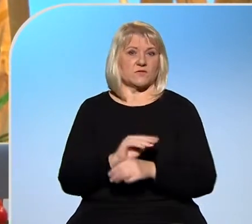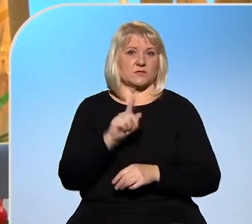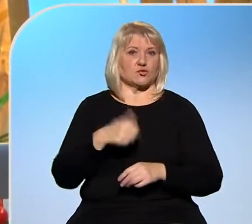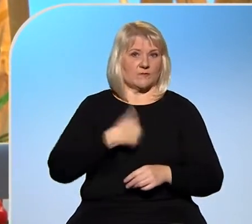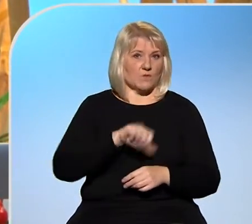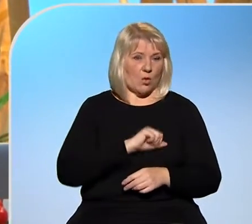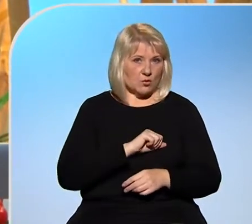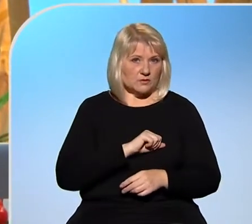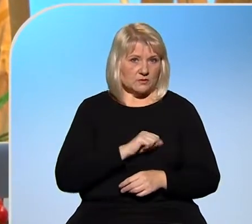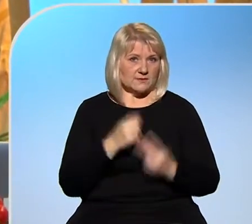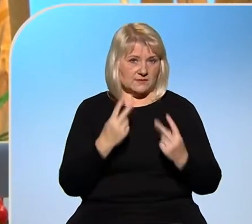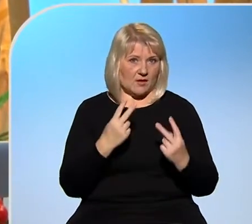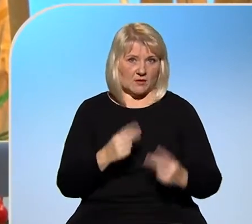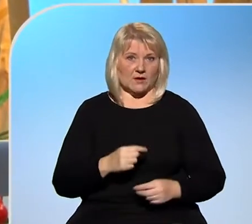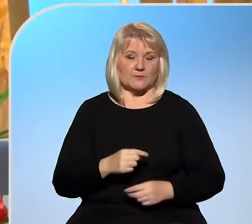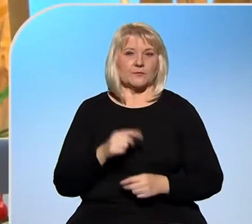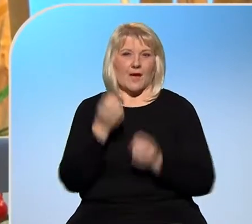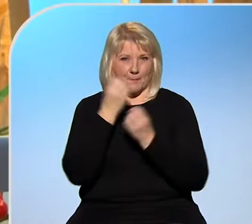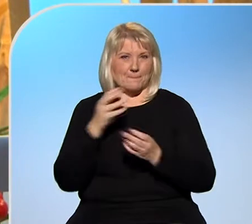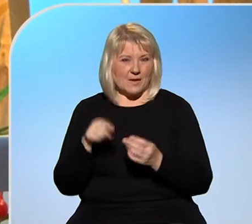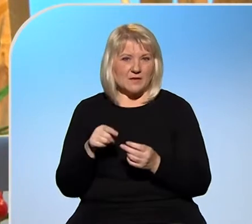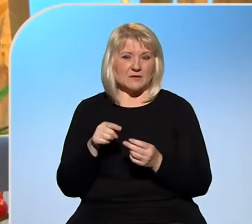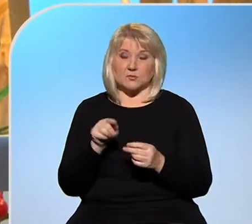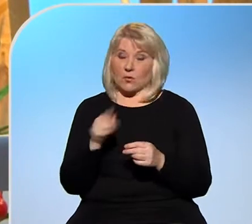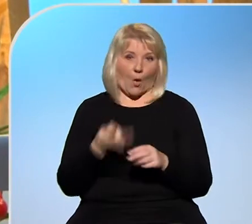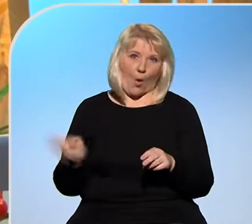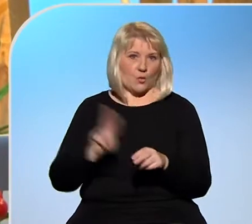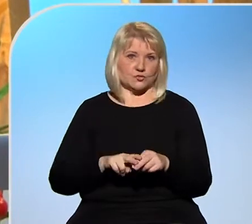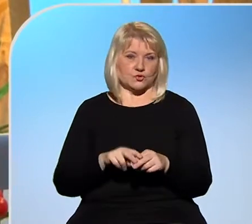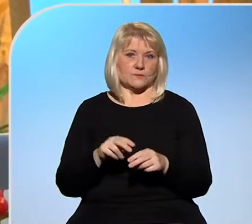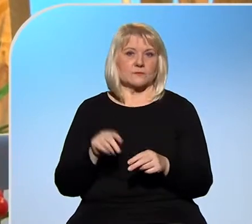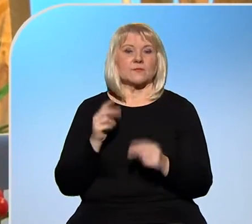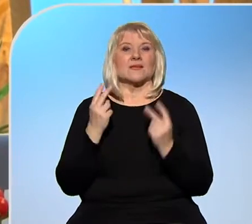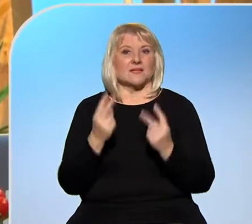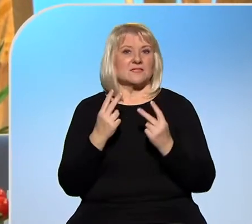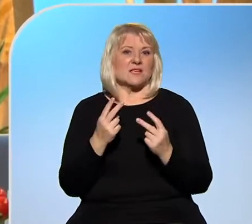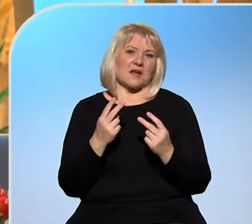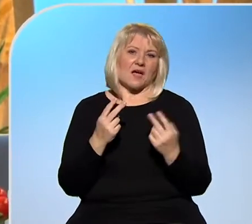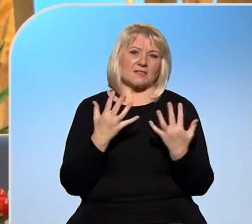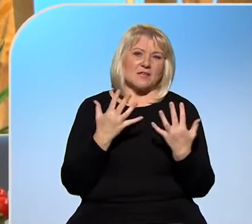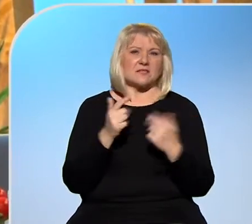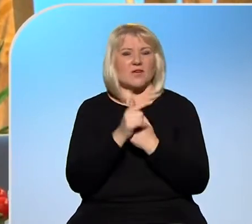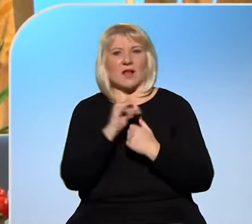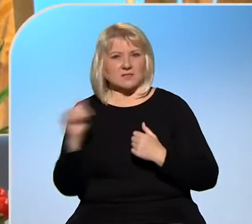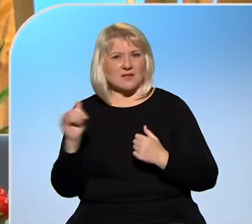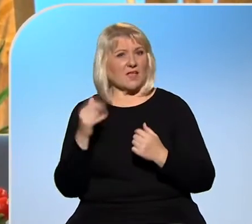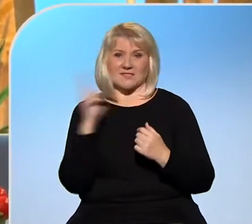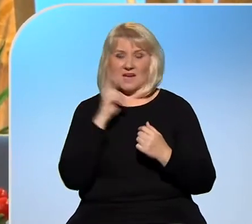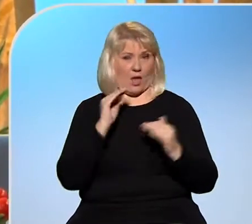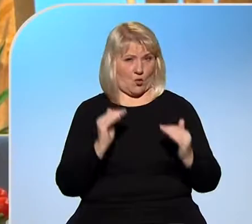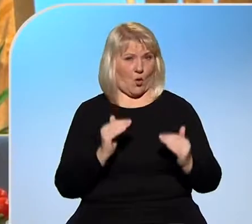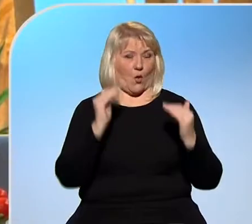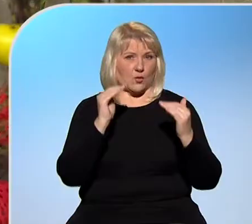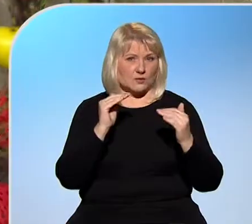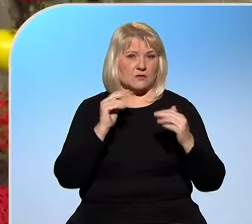například. A co se týká plynu, tak tam je ta situace ještě horší. A ta cena sice za poslední 10-12 let je na svém maximum. minulosti bývala